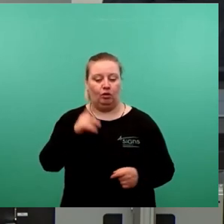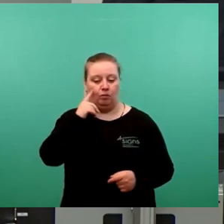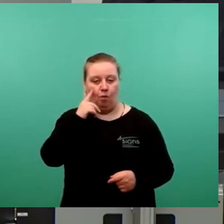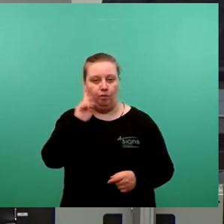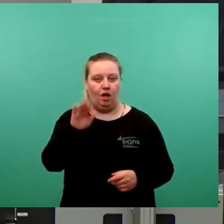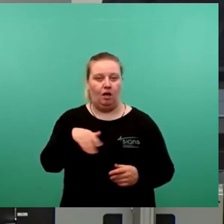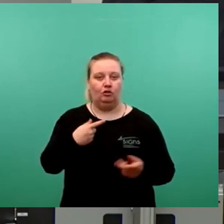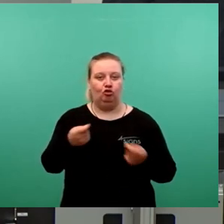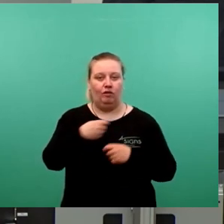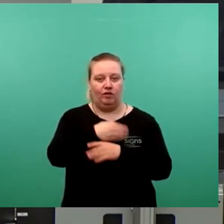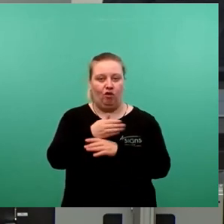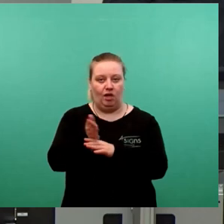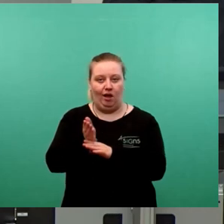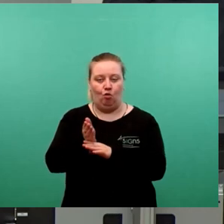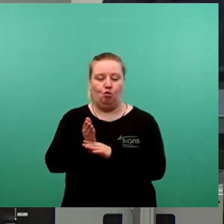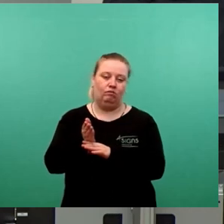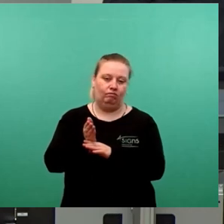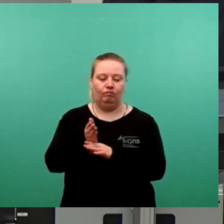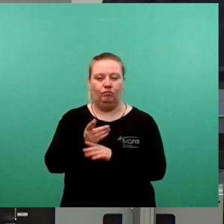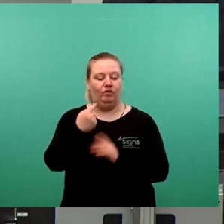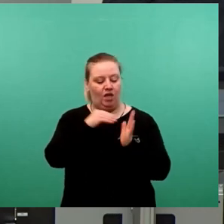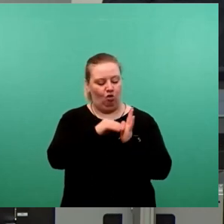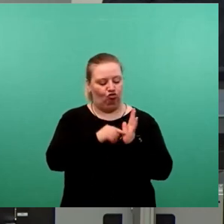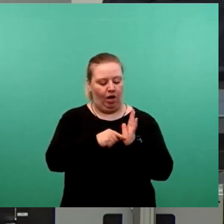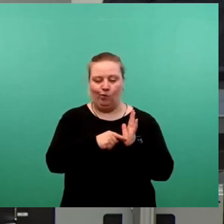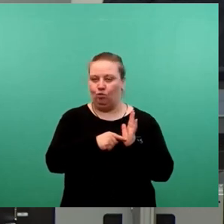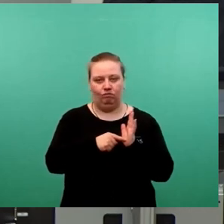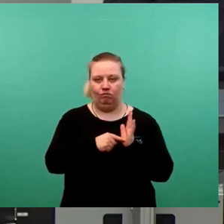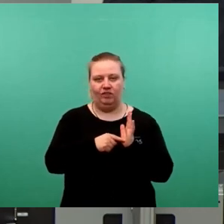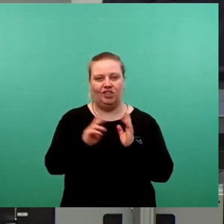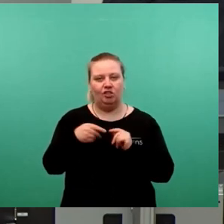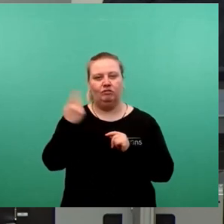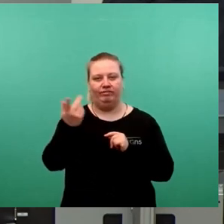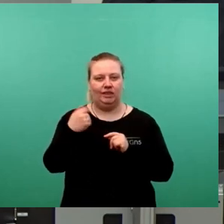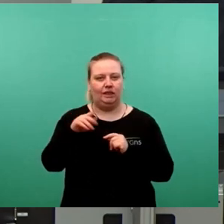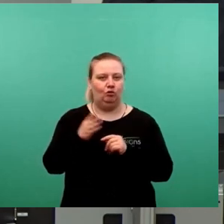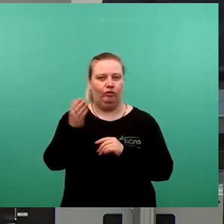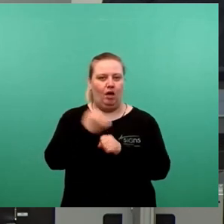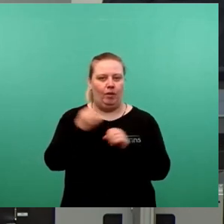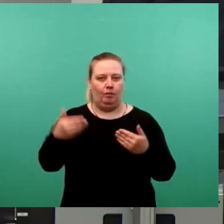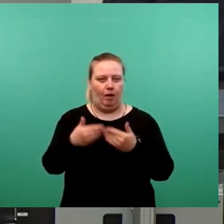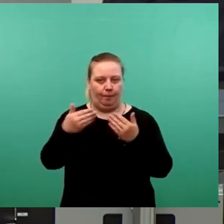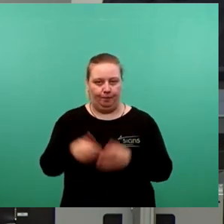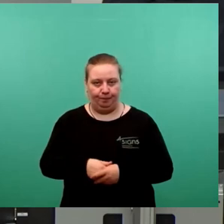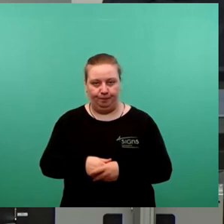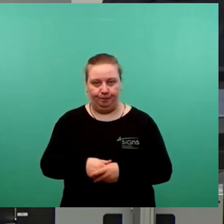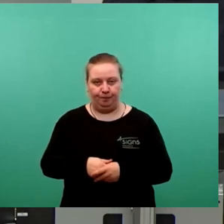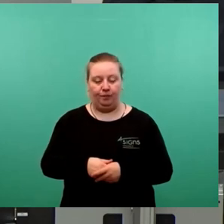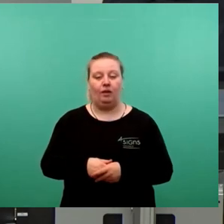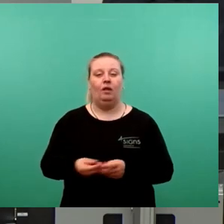die hier vorgeschlagene Geschäftsverteilung Zitat der Ausschreibung die Grundlage für die künftige Arbeit entzogen haben. Zudem bin